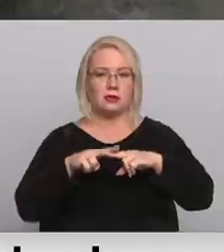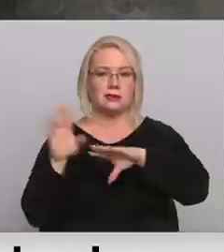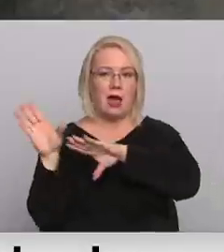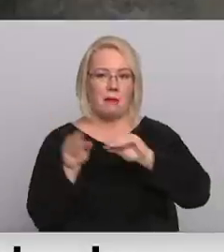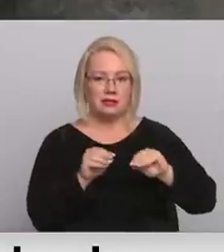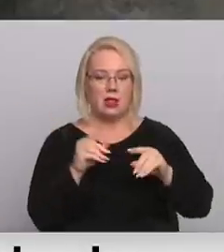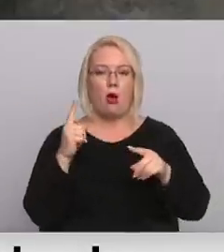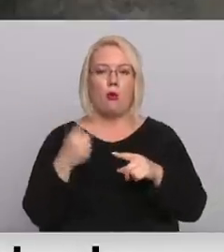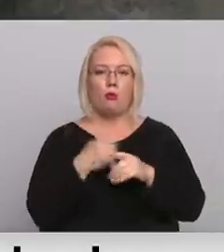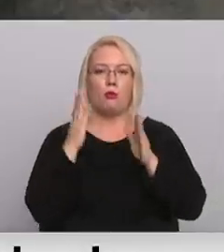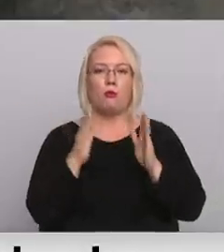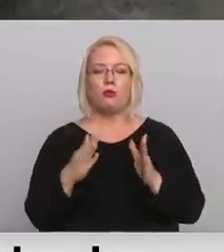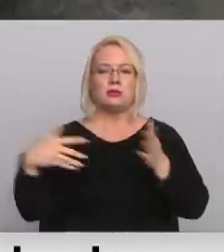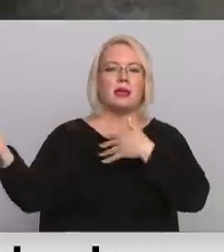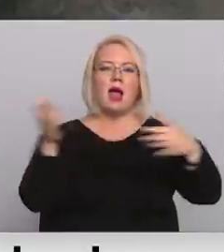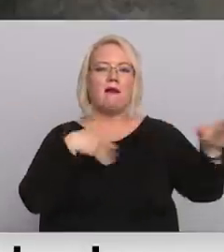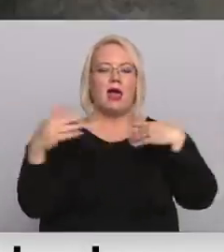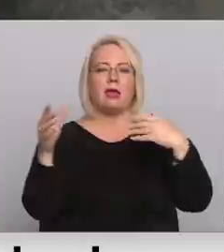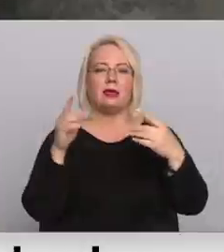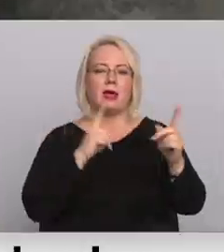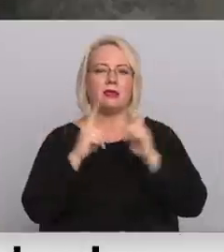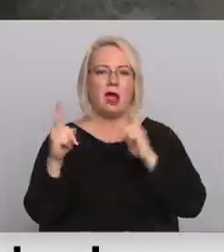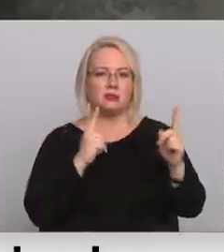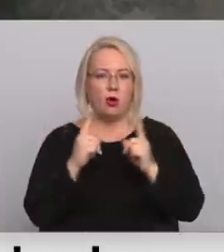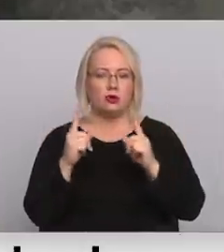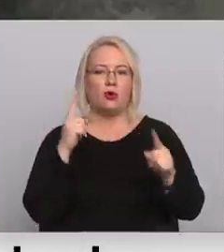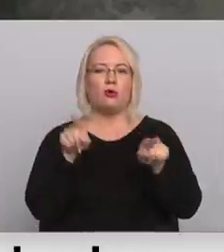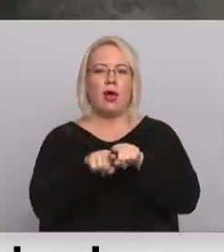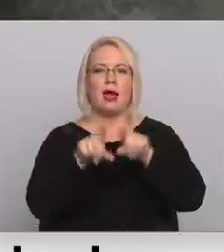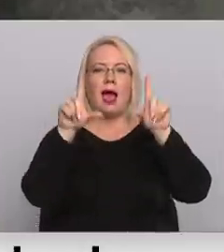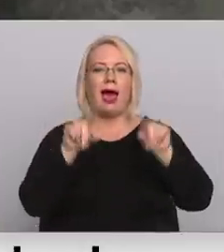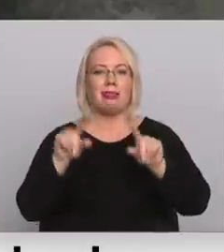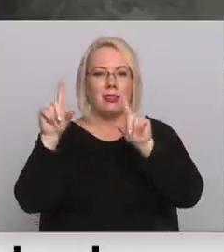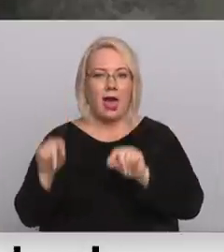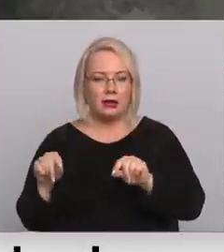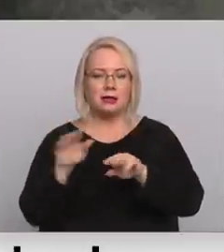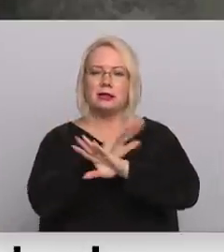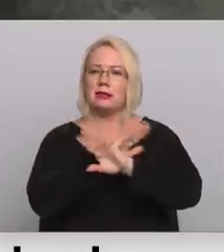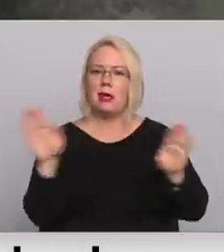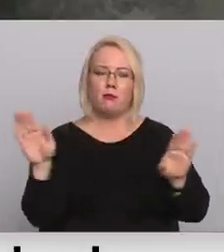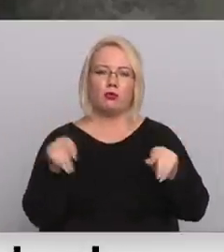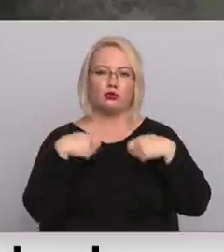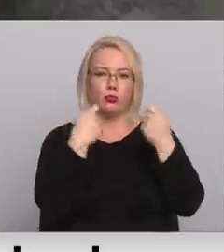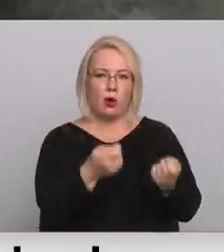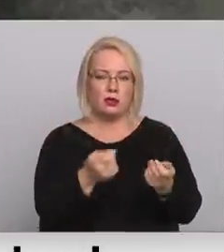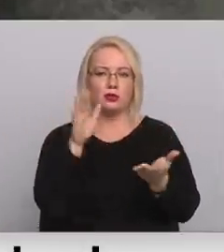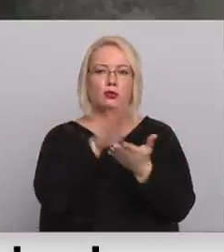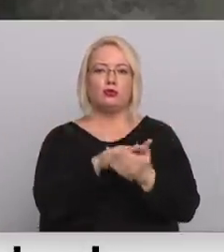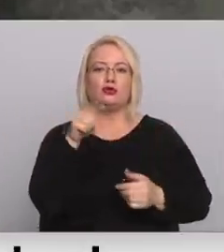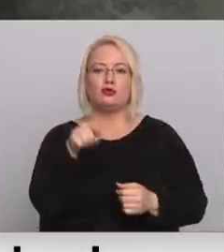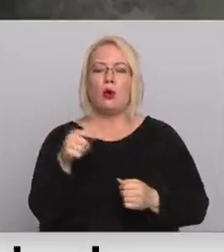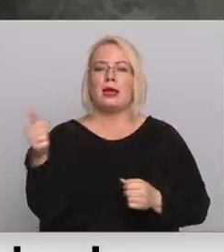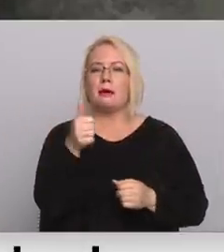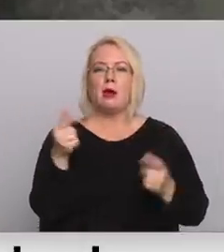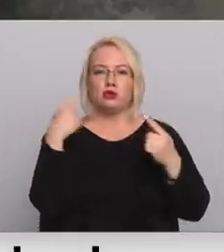visu laiku jāveidina transportu līdzekļi un arī atlaidas tās netiks piešķirtas uz šo īpašo